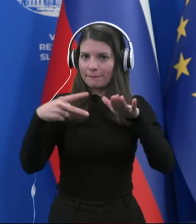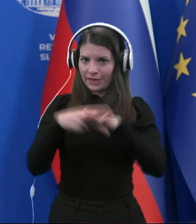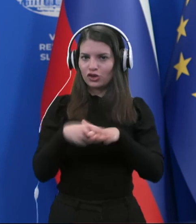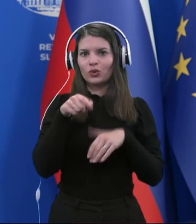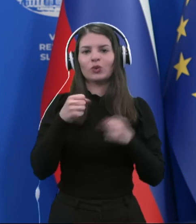tudi zelo veselimo.